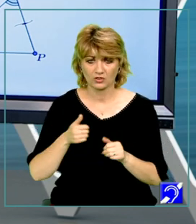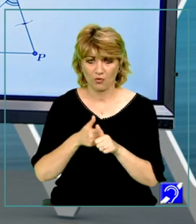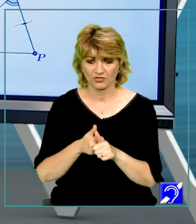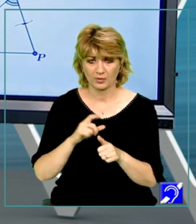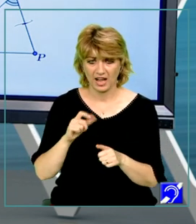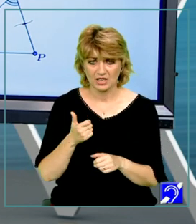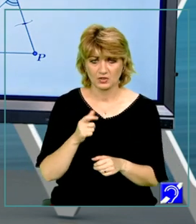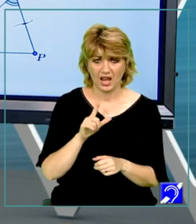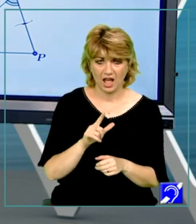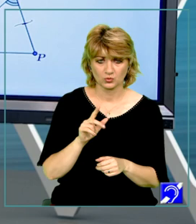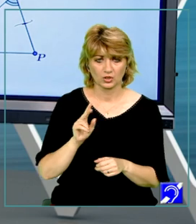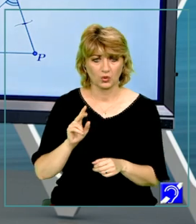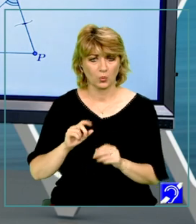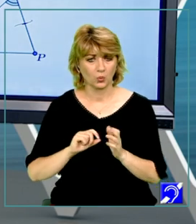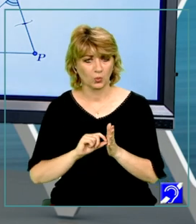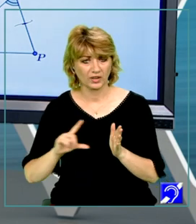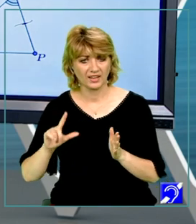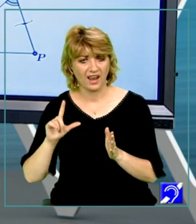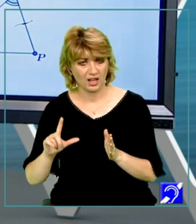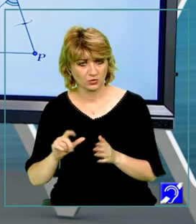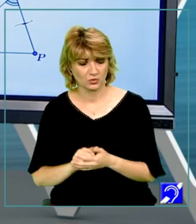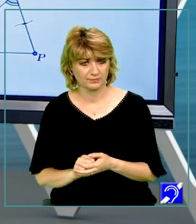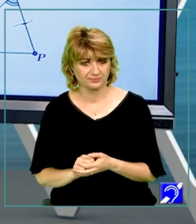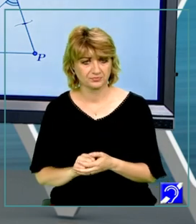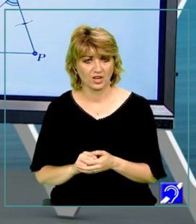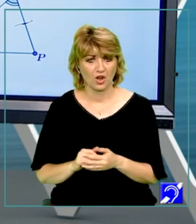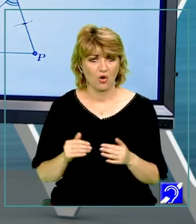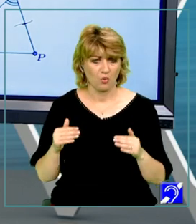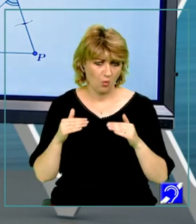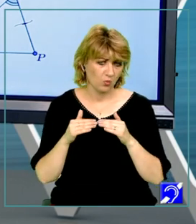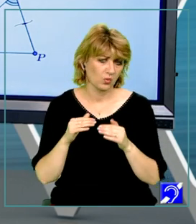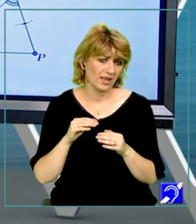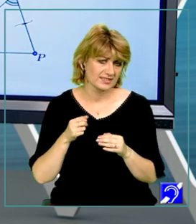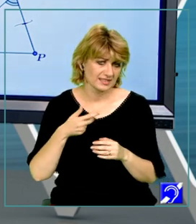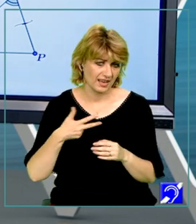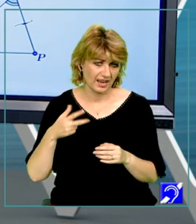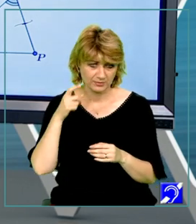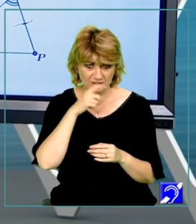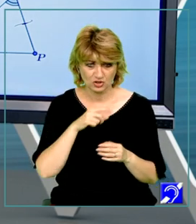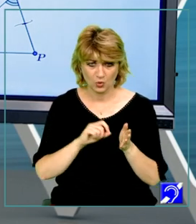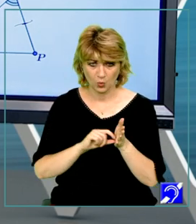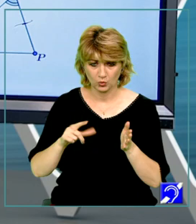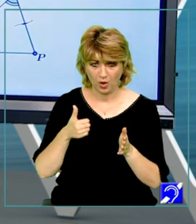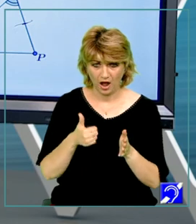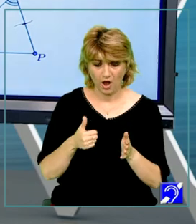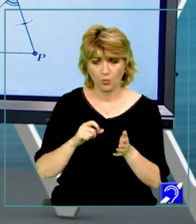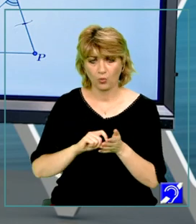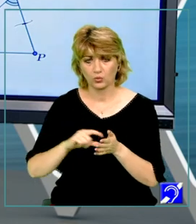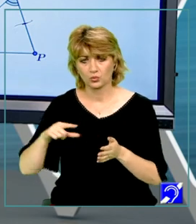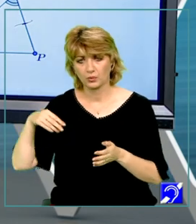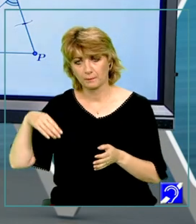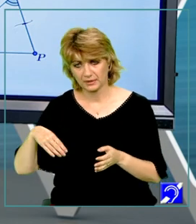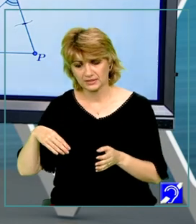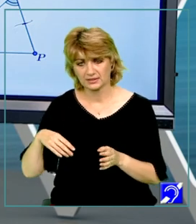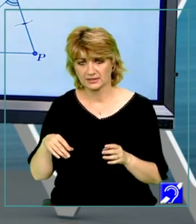latură, unghi, latură. Deci, congruența care lipsește este unghiul A congruent cu unghiul